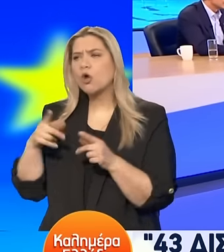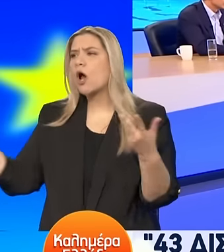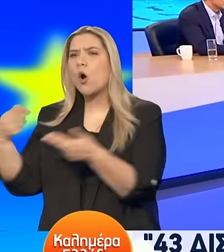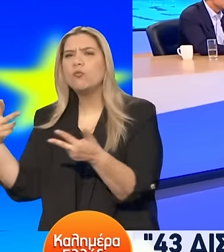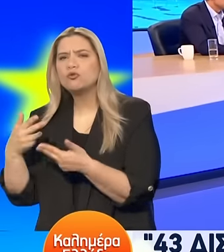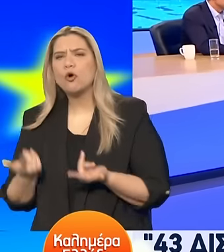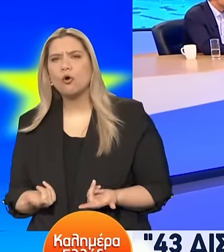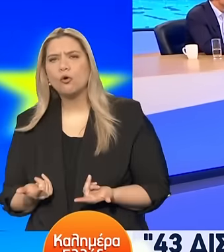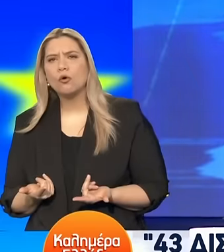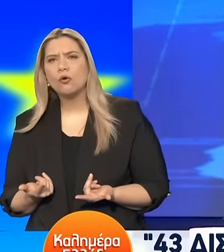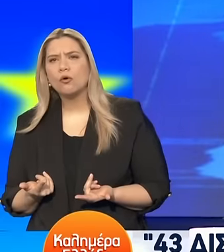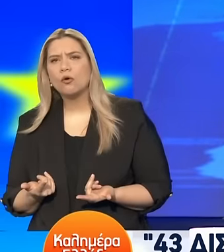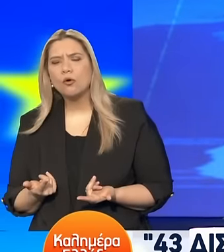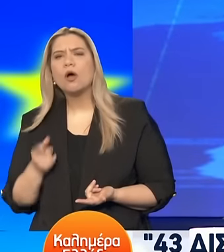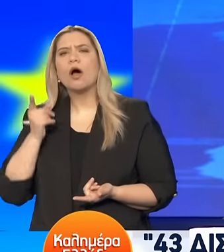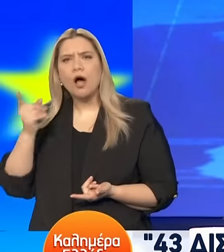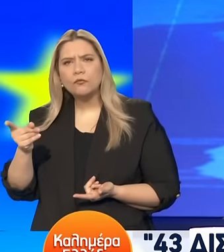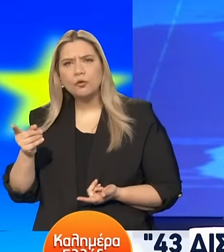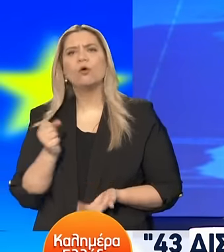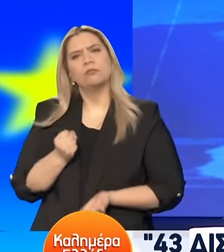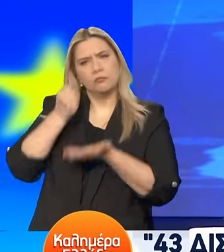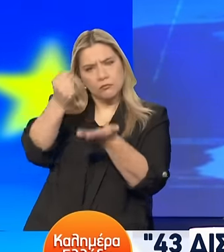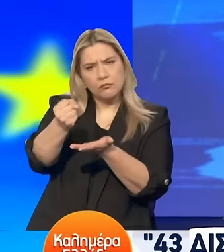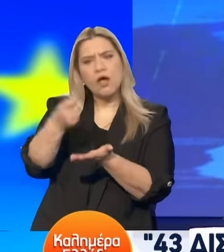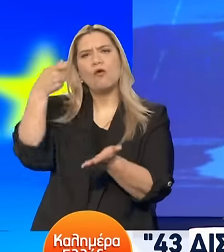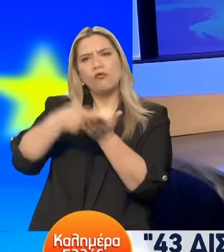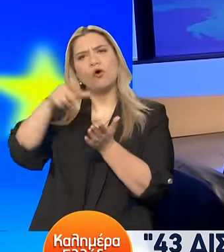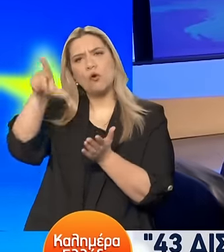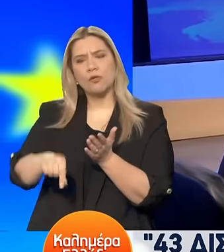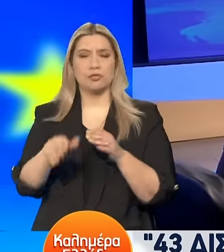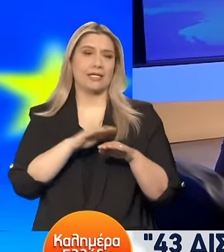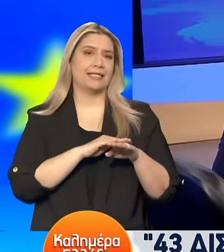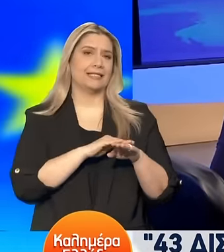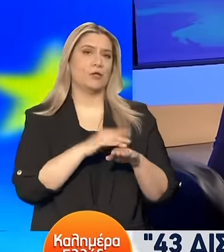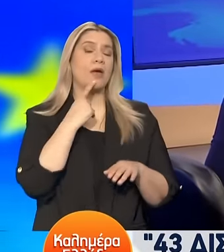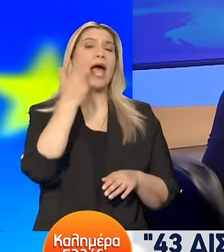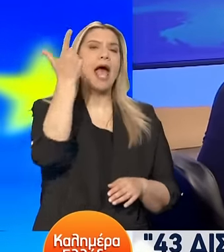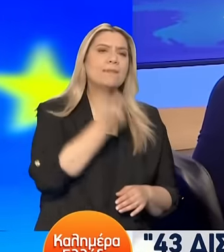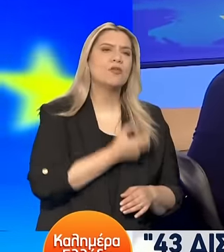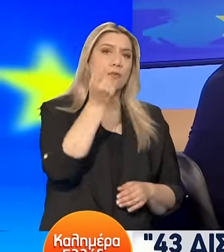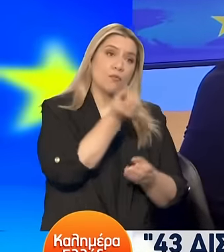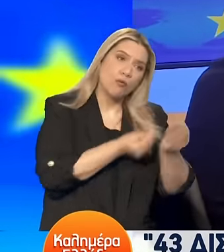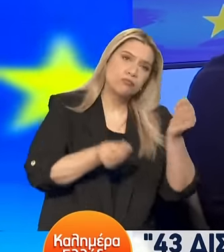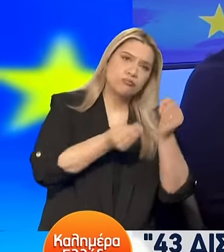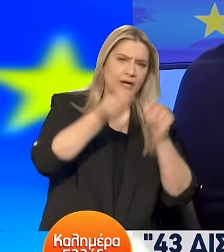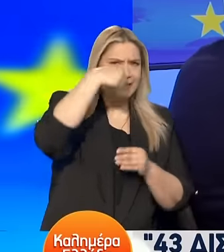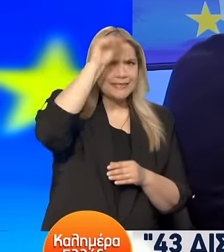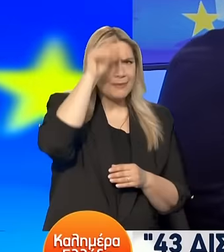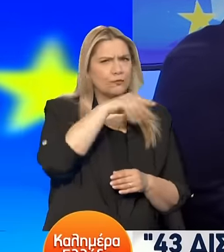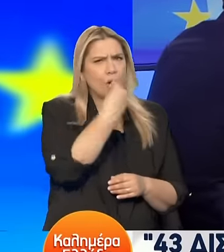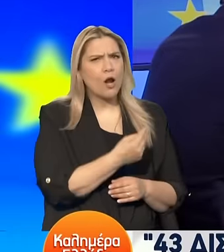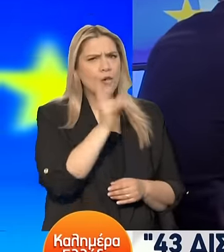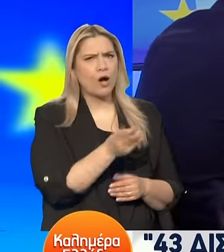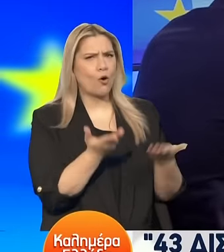για να χρηματοδοτήσει τις μειώσεις φόρων τις οποίες εισηγείται. Ότι σας λένε ότι έχετε δώσει περισσότερα επιδόματα από το G-PRE. Εσείς το παίρνετε για καλό ή για κακό.